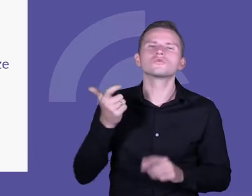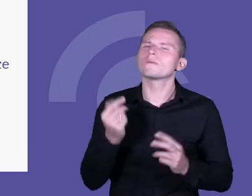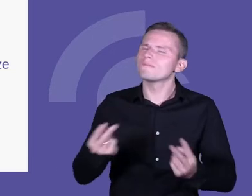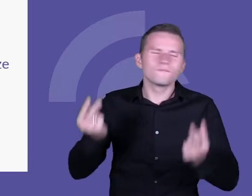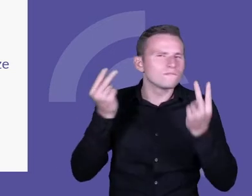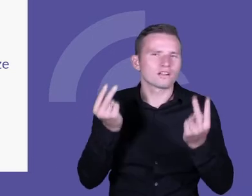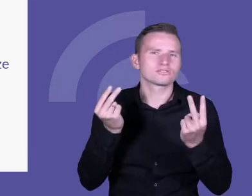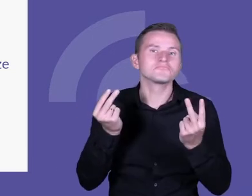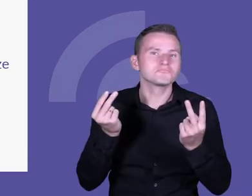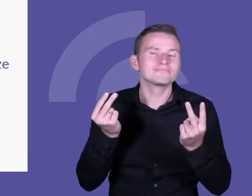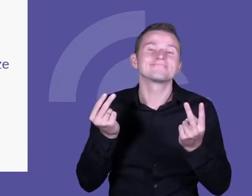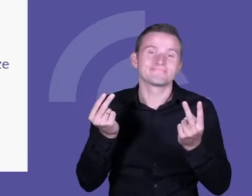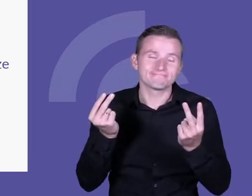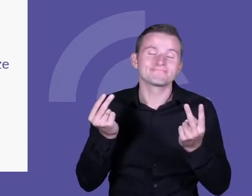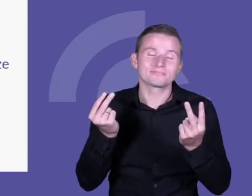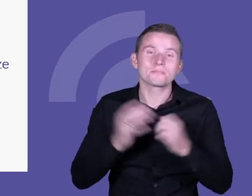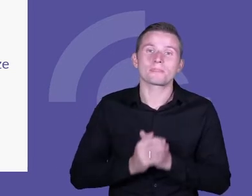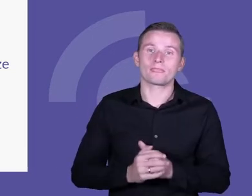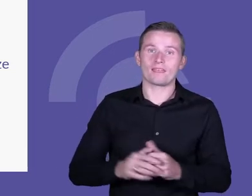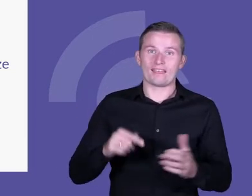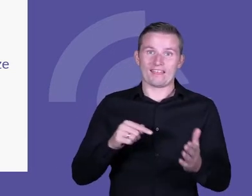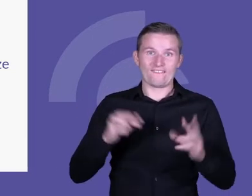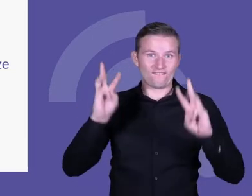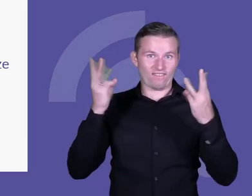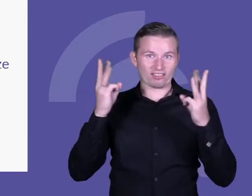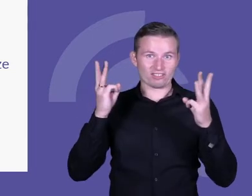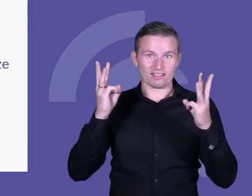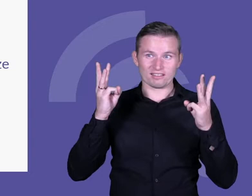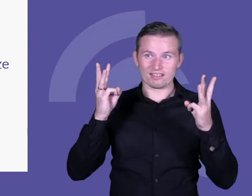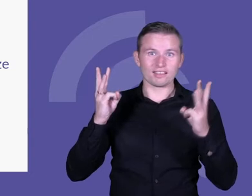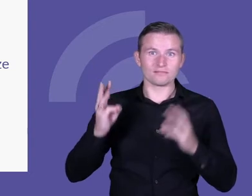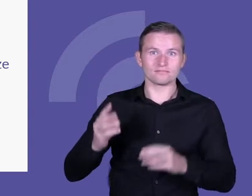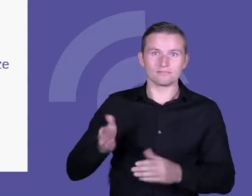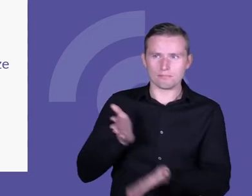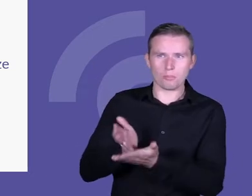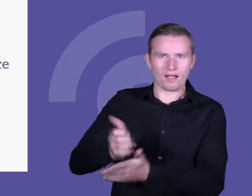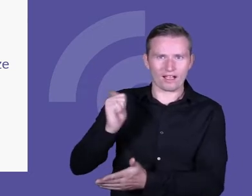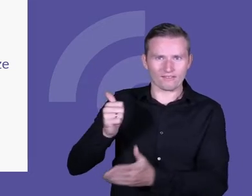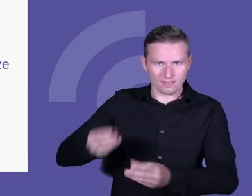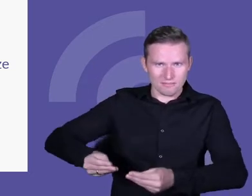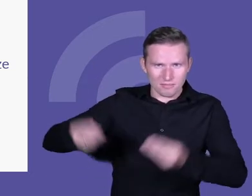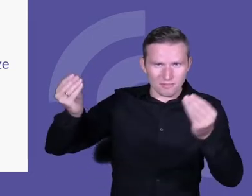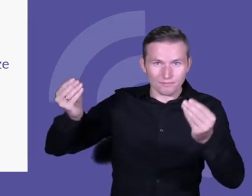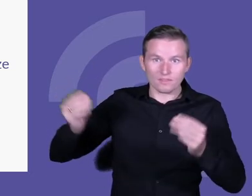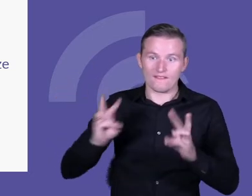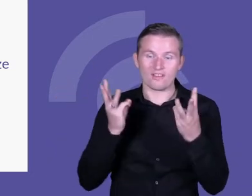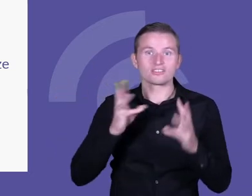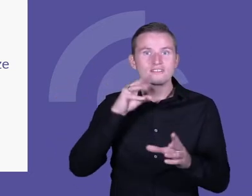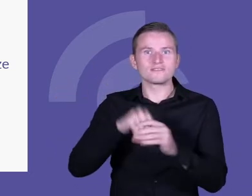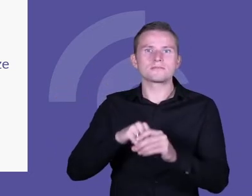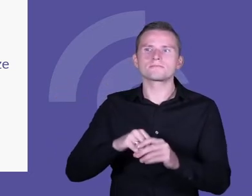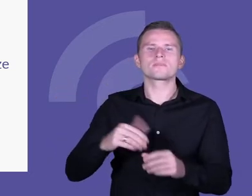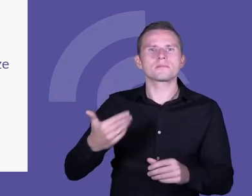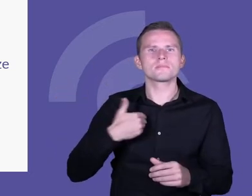to to, że w ramach warsztatów fakultatywnych nauczyciele mieli prawo, czy dawaliśmy im prawo